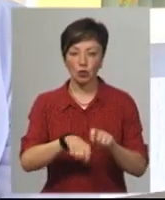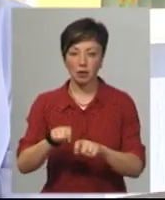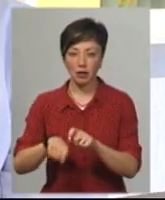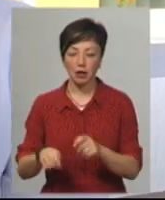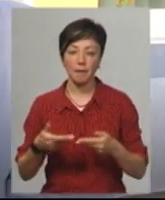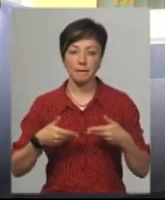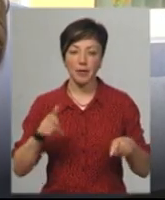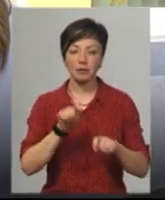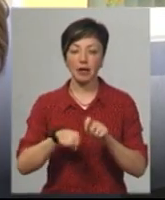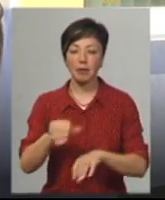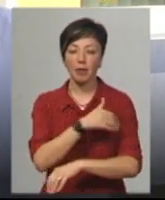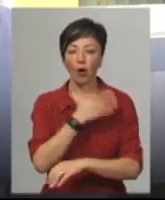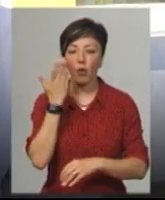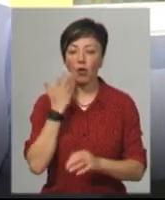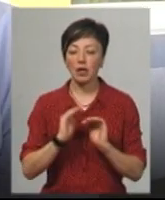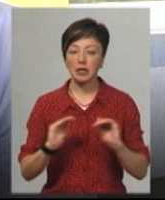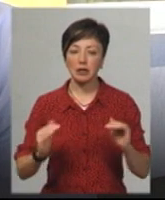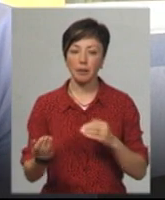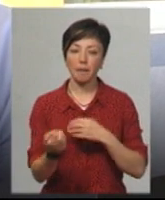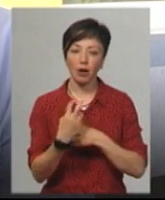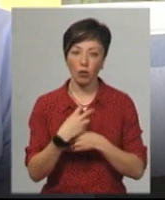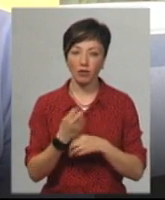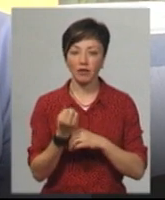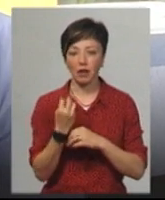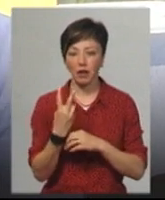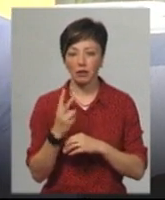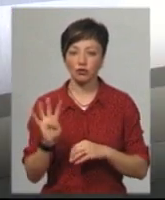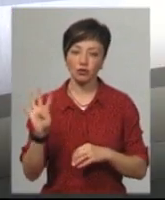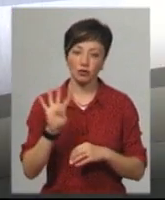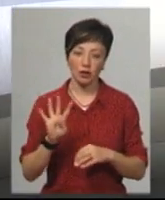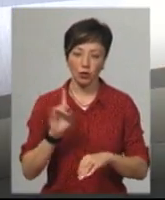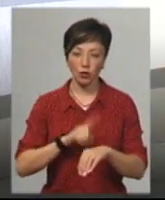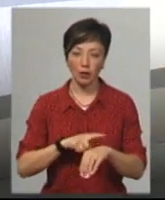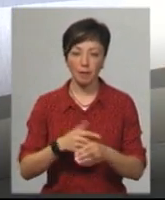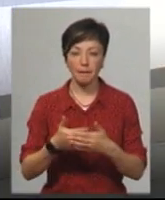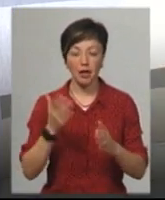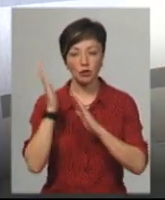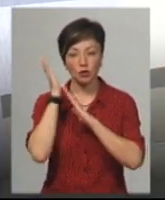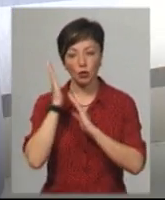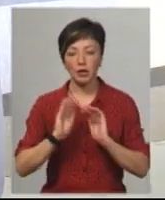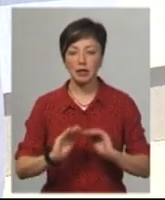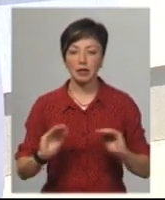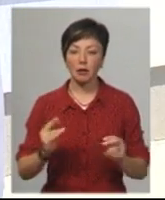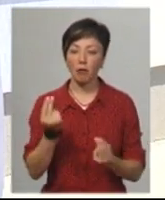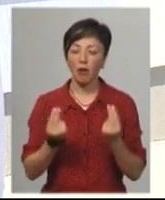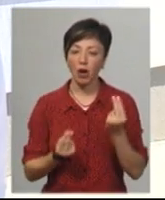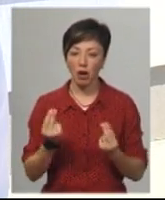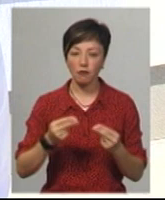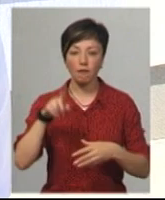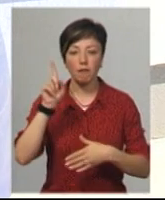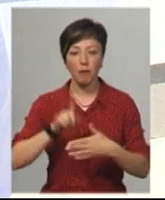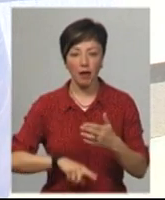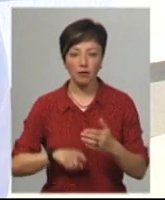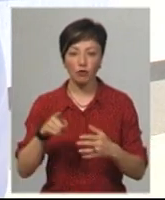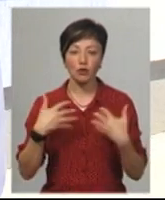Ми вимірюємо температуру, коли діти до нас приходять, потім в 12 і в четвертій годині. Перед зном дітки якраз погралися, щоб ми впевнилися, що